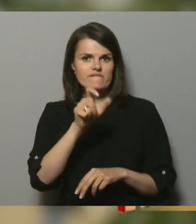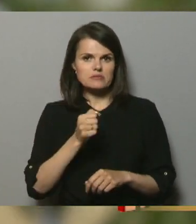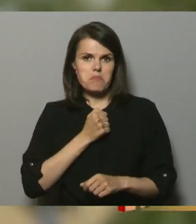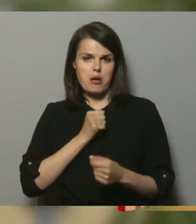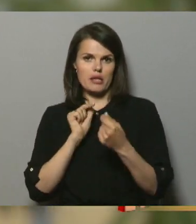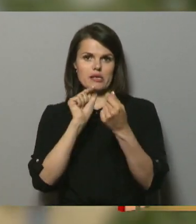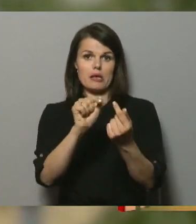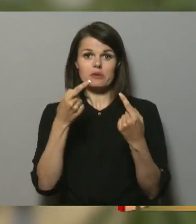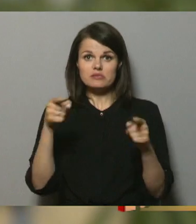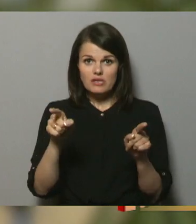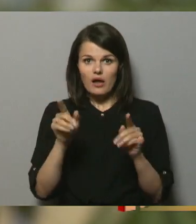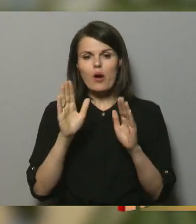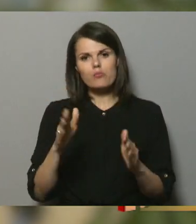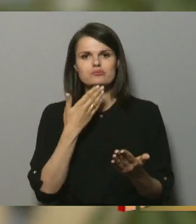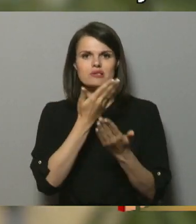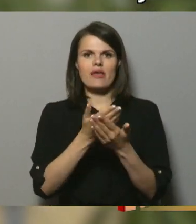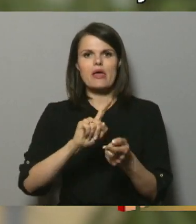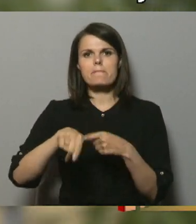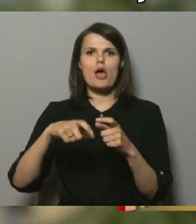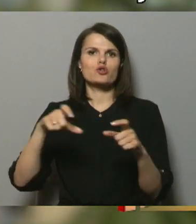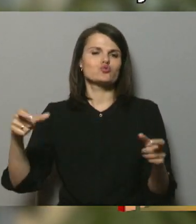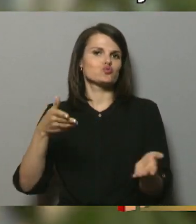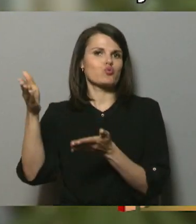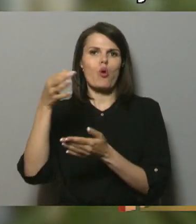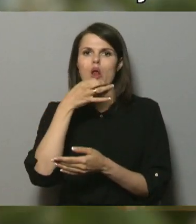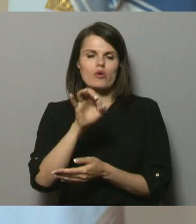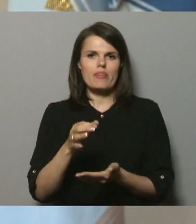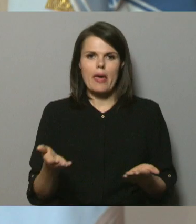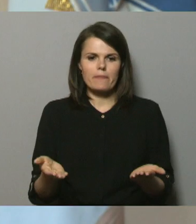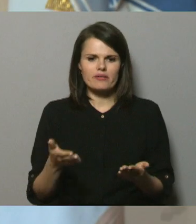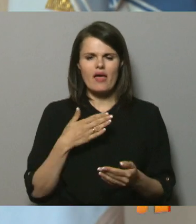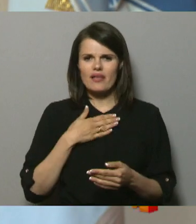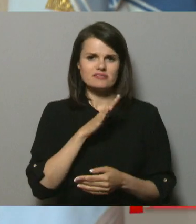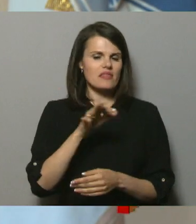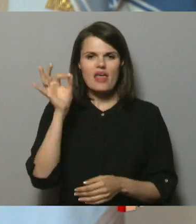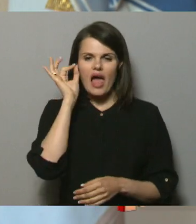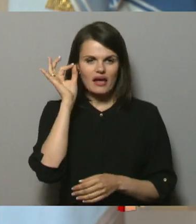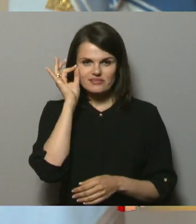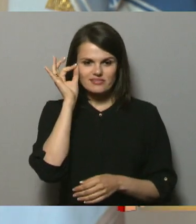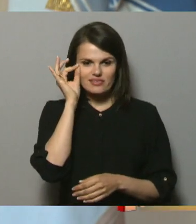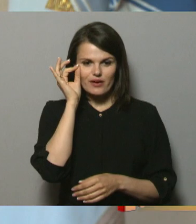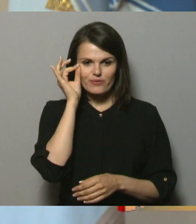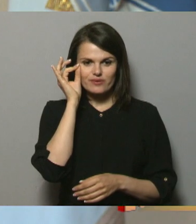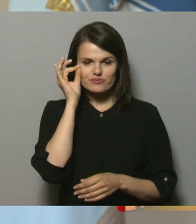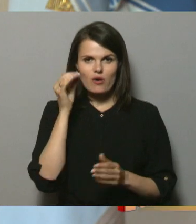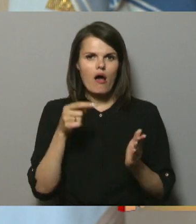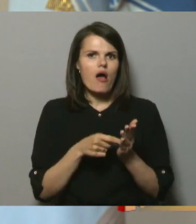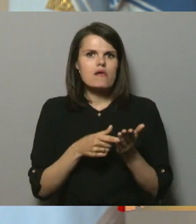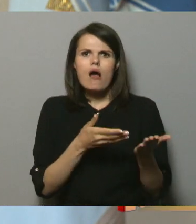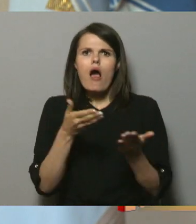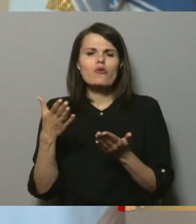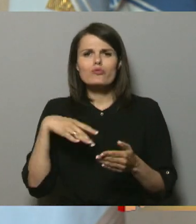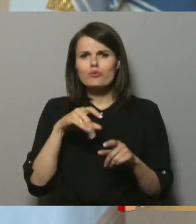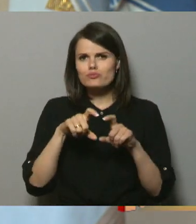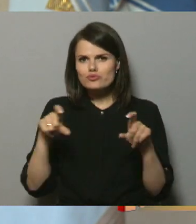jo pretējā gadījumā tiek ieteikts mainīt skolu, ja kaut kas nepatīk. Es neatceros, kādu mums